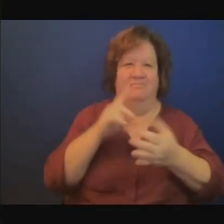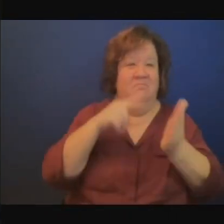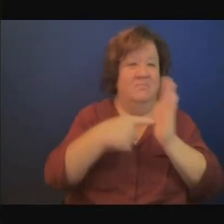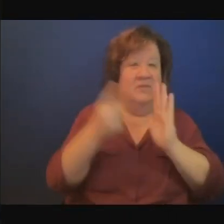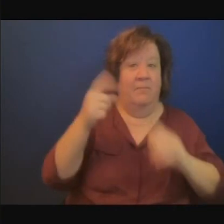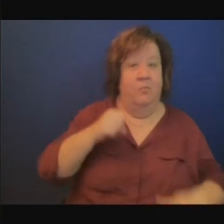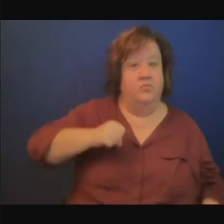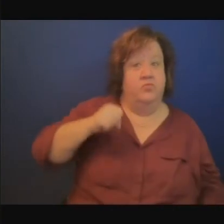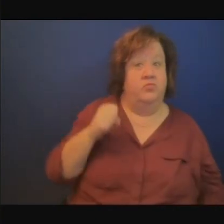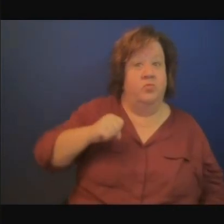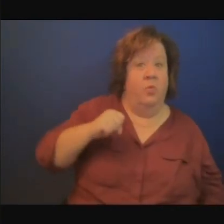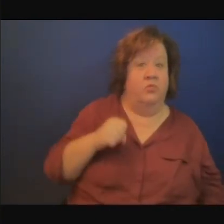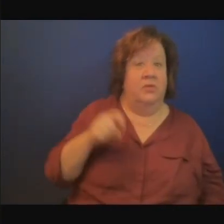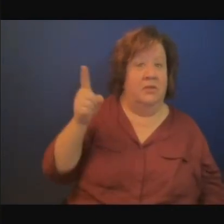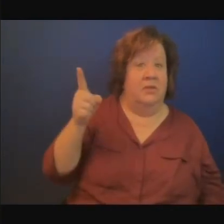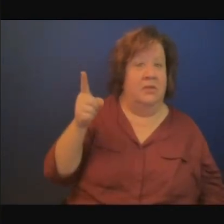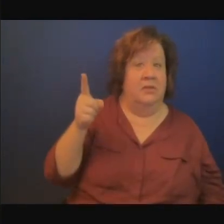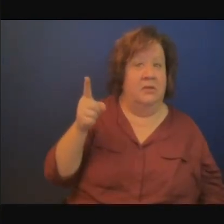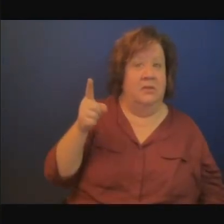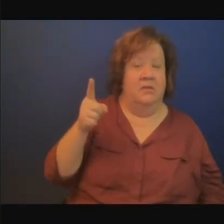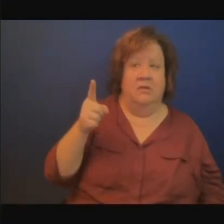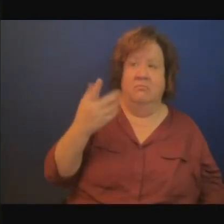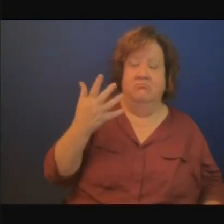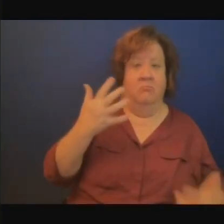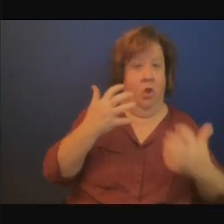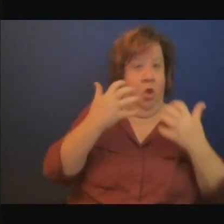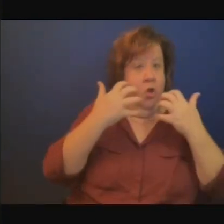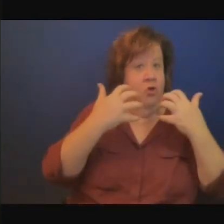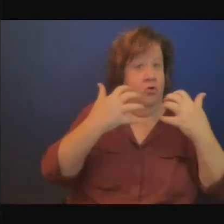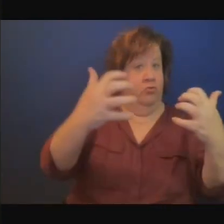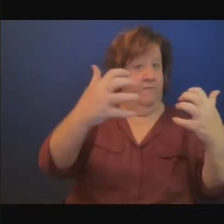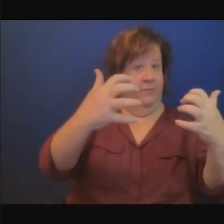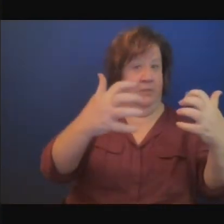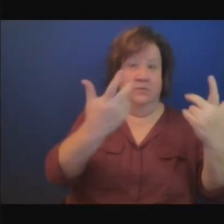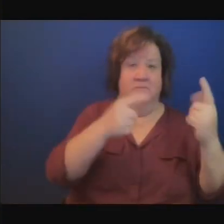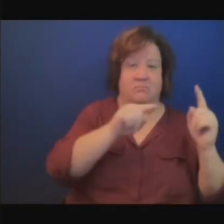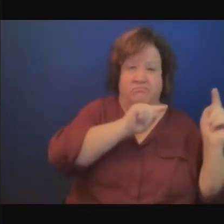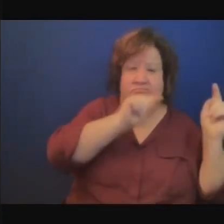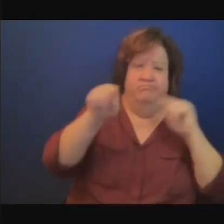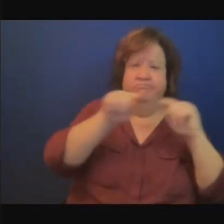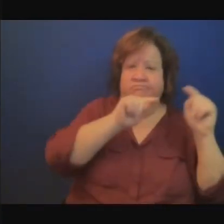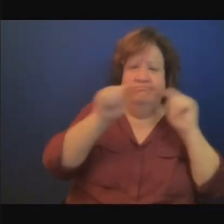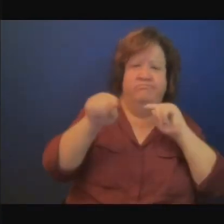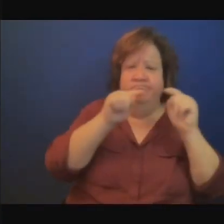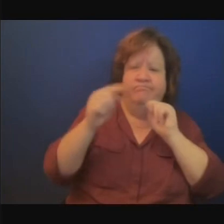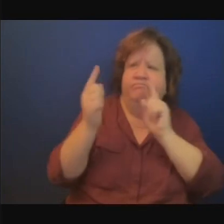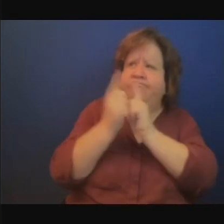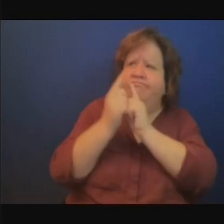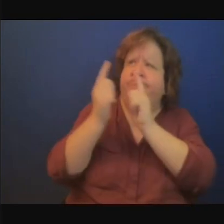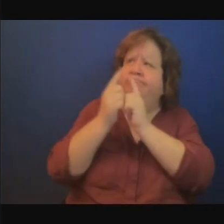pays ils rentrent dans leur pays d'origine ils ne se réunissent plus pour